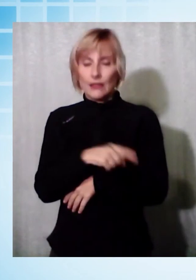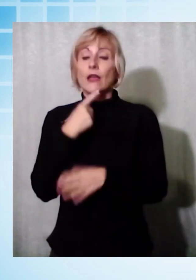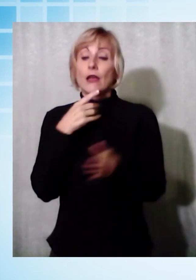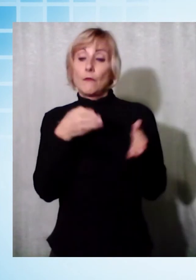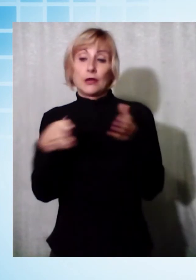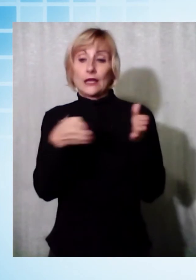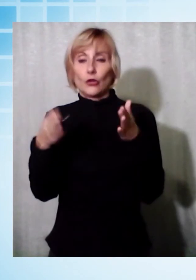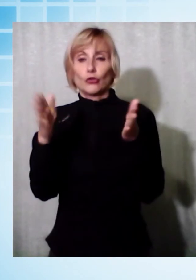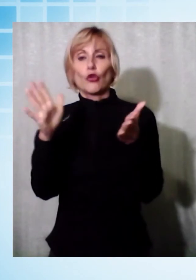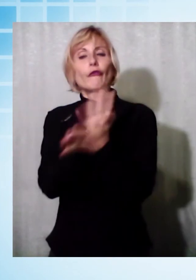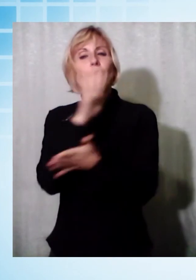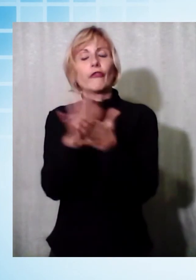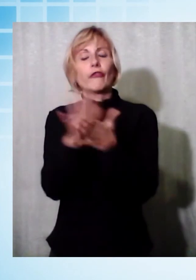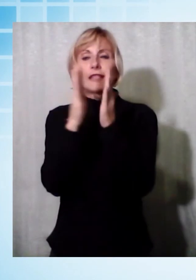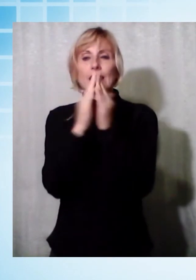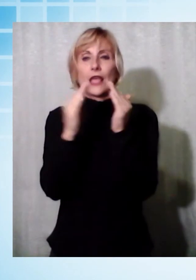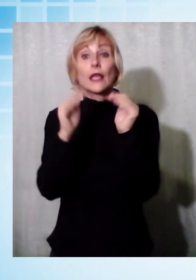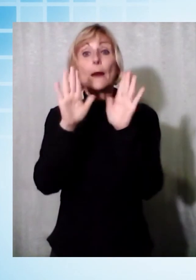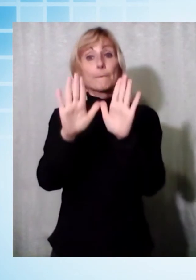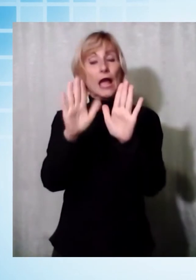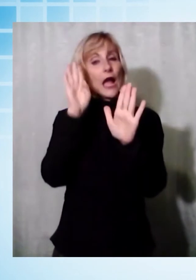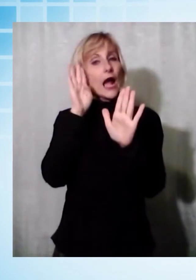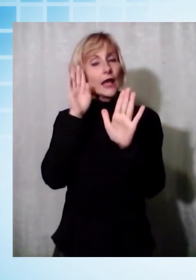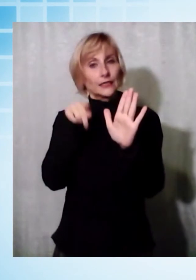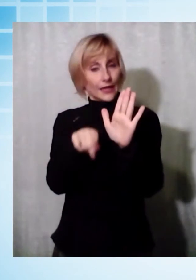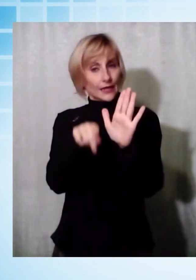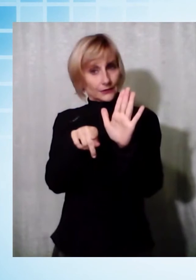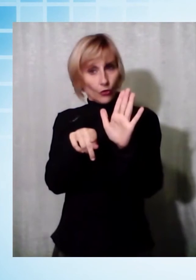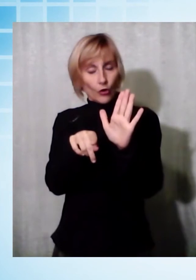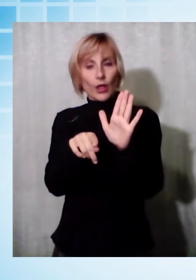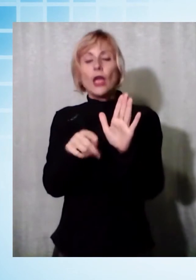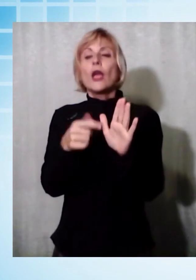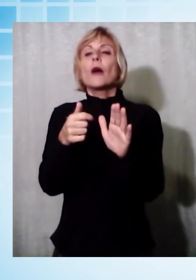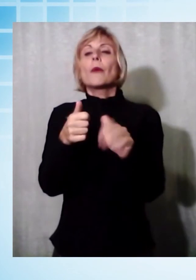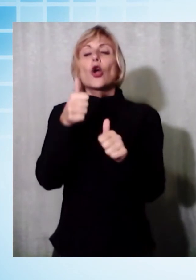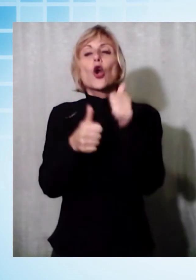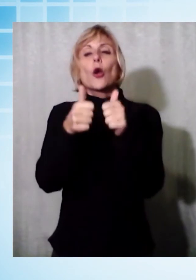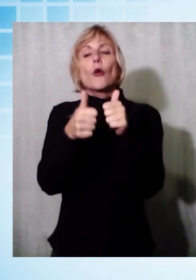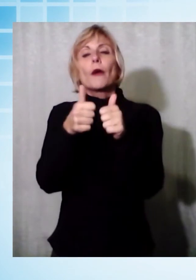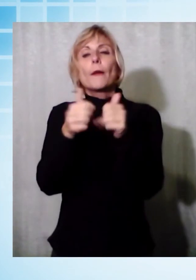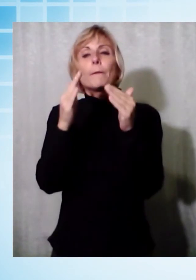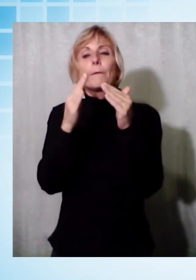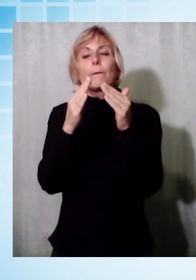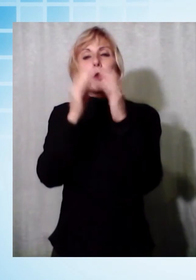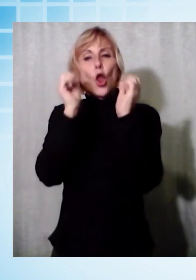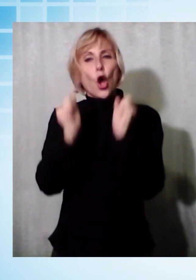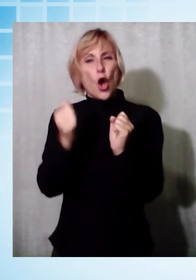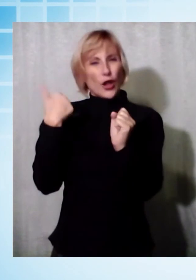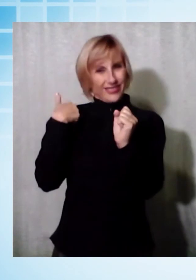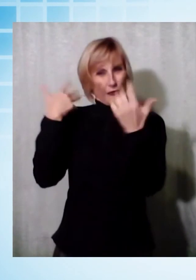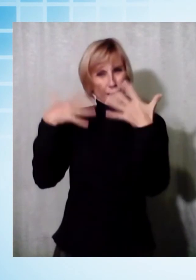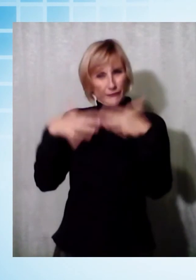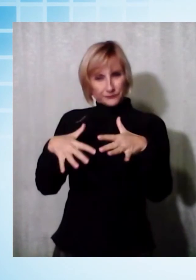festività natalizie. Attenzione però perché rispetto al lockdown di questa primavera i varchi elettronici alla ZTL